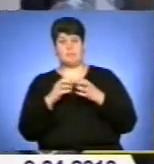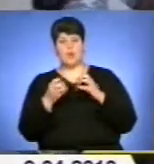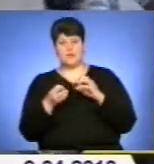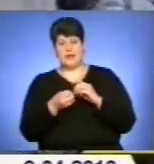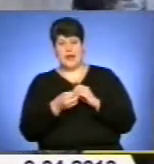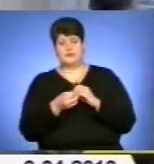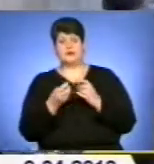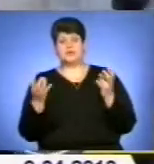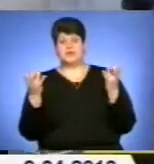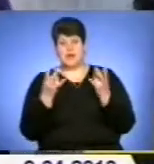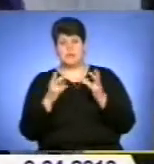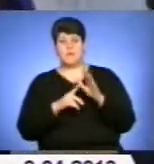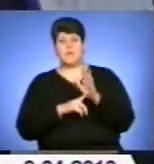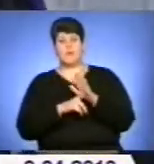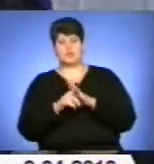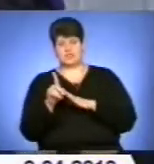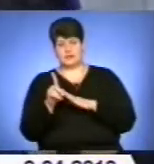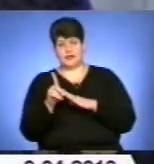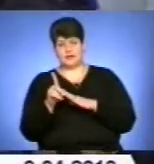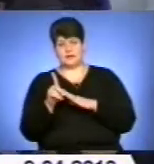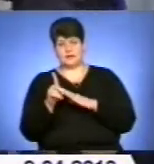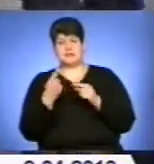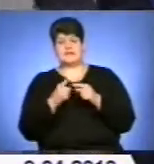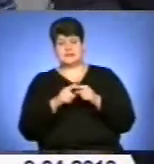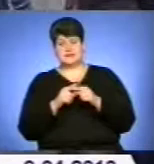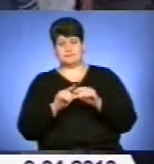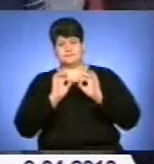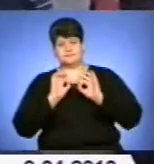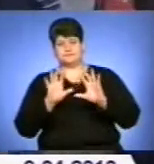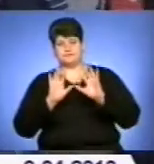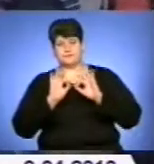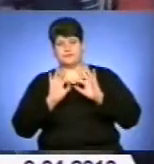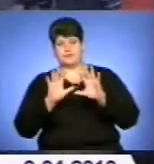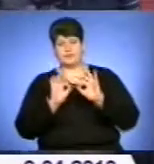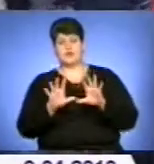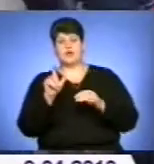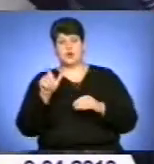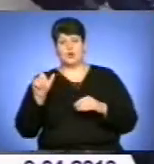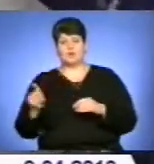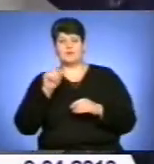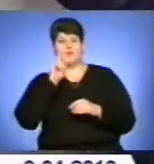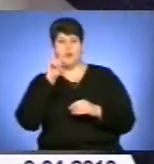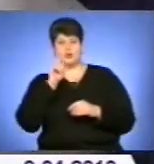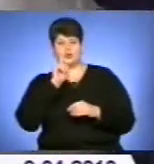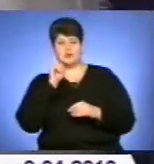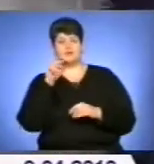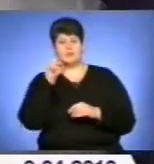що треба починати це внушати людям з молодого віку, щоб вони,